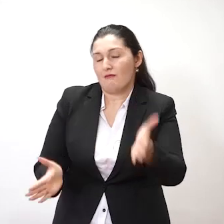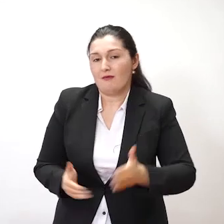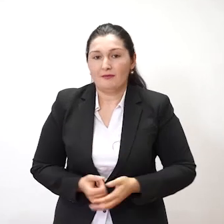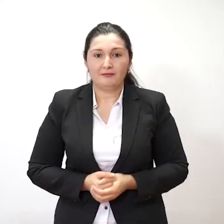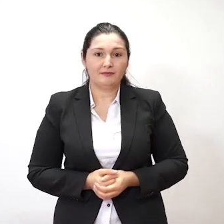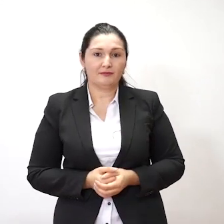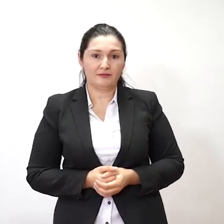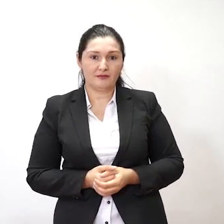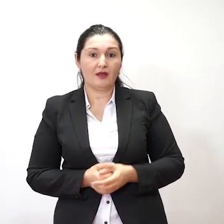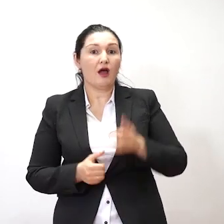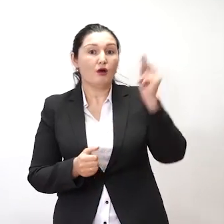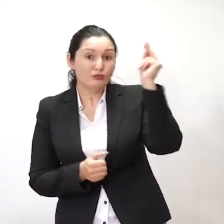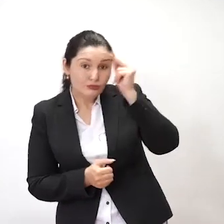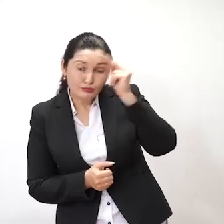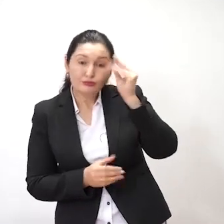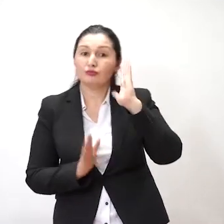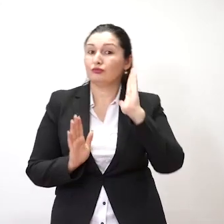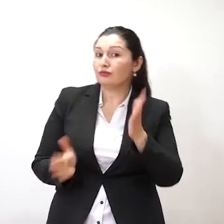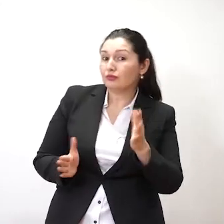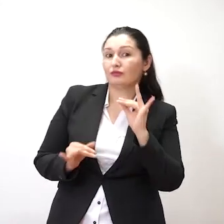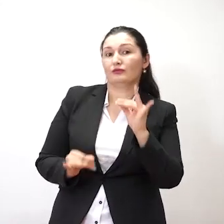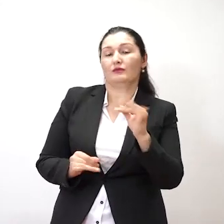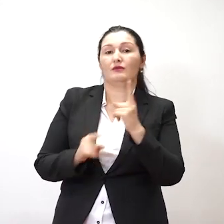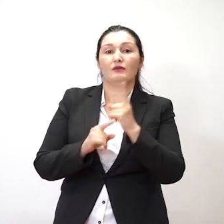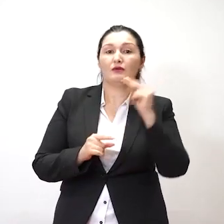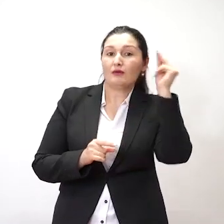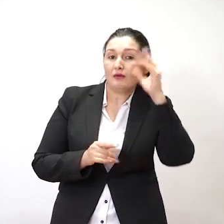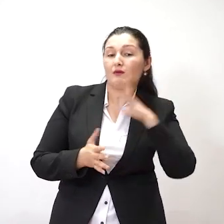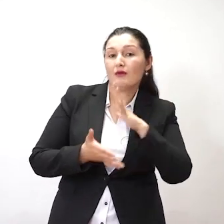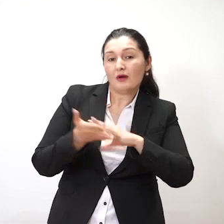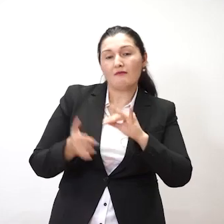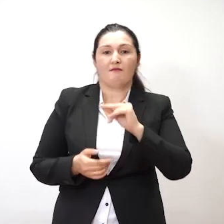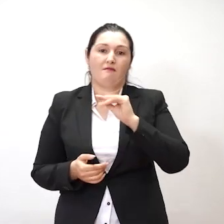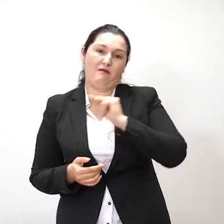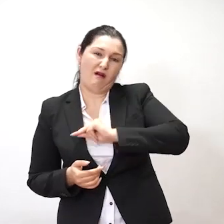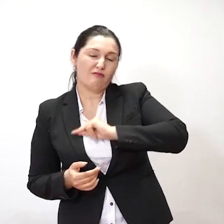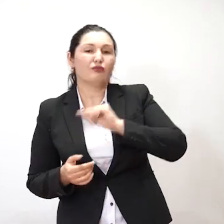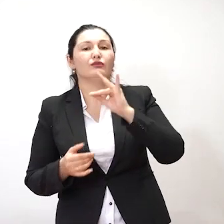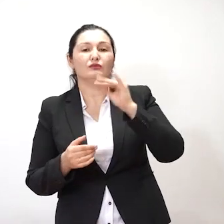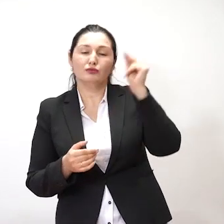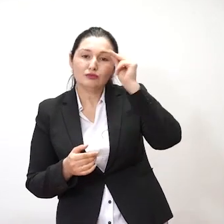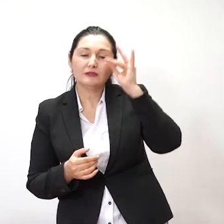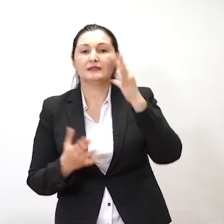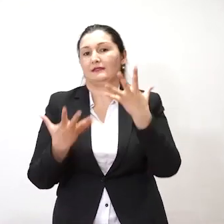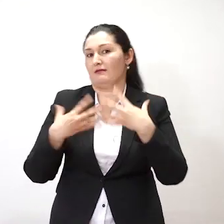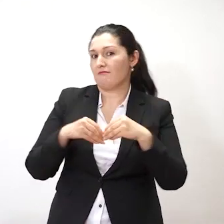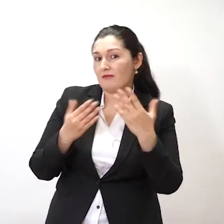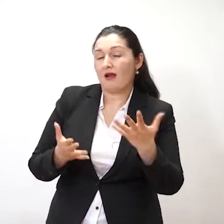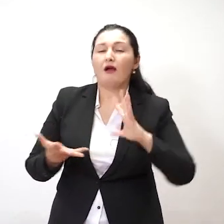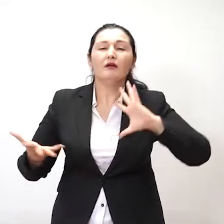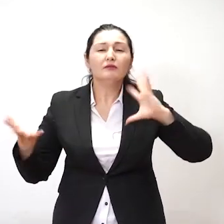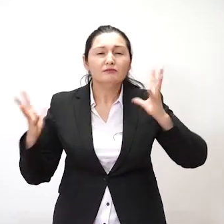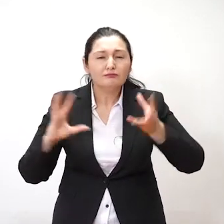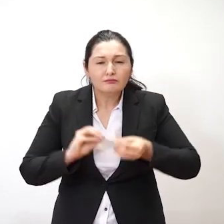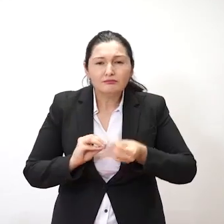هم این درست دوام دارم زندگیت باریم درست دوامیت همی خلاصد